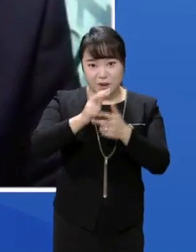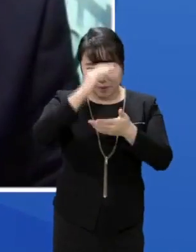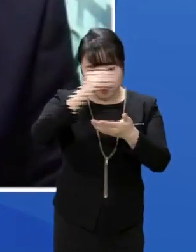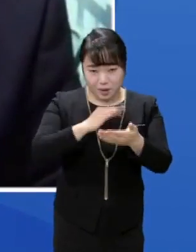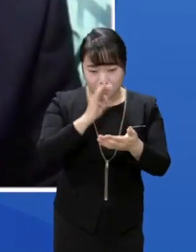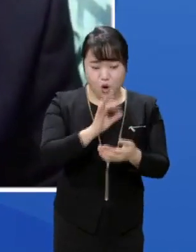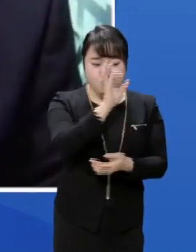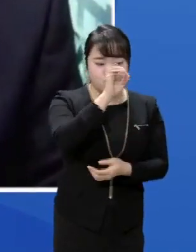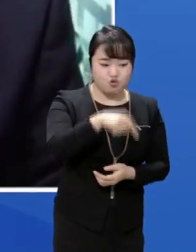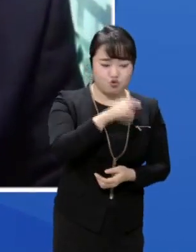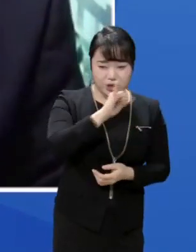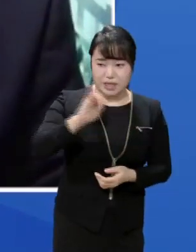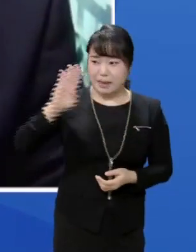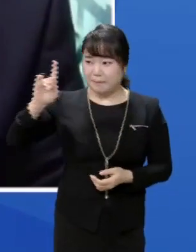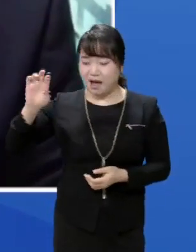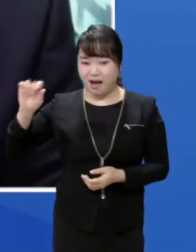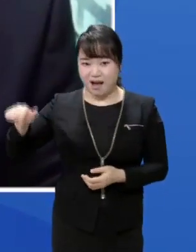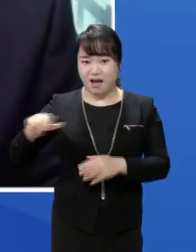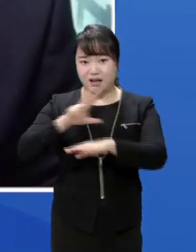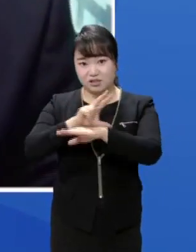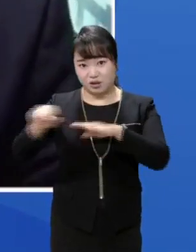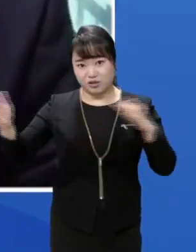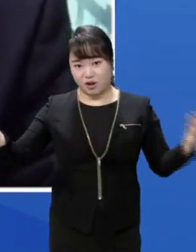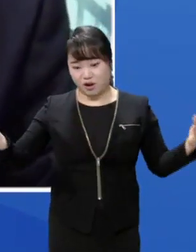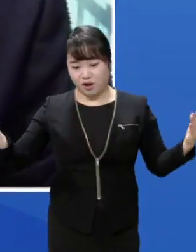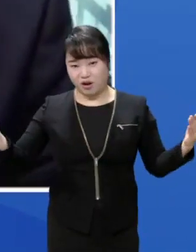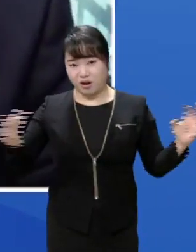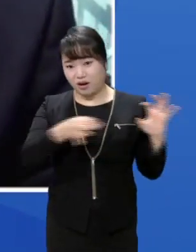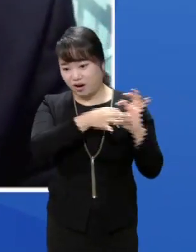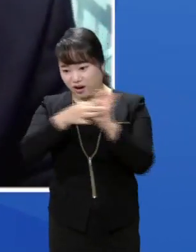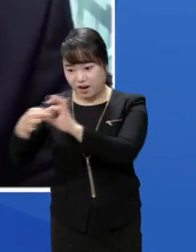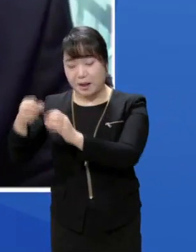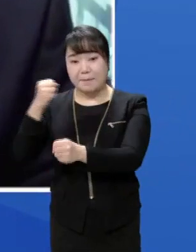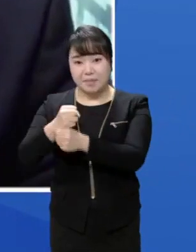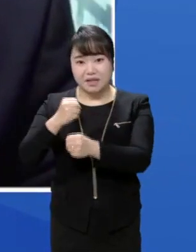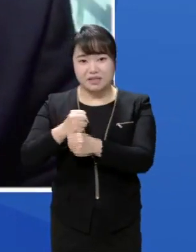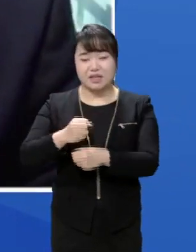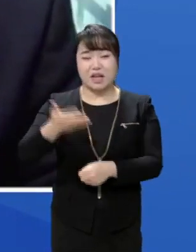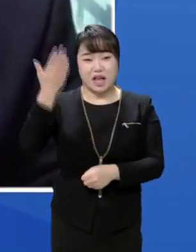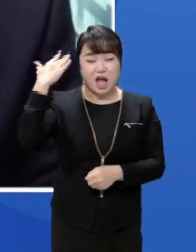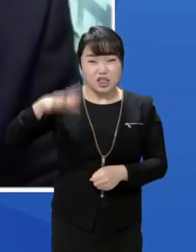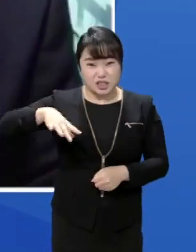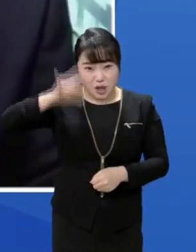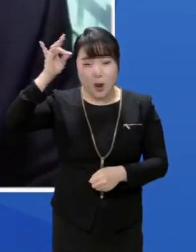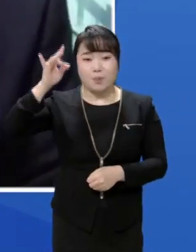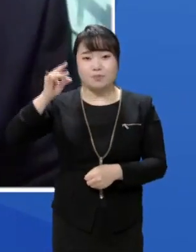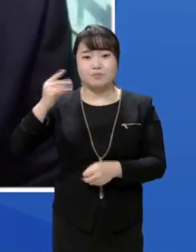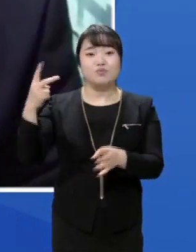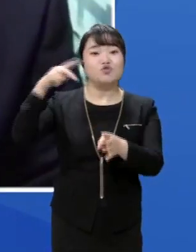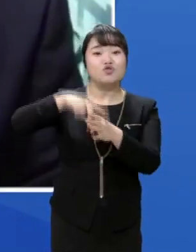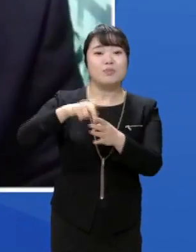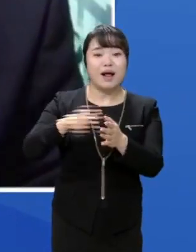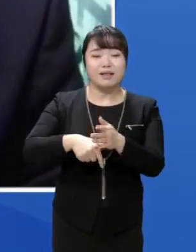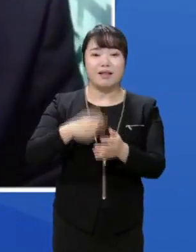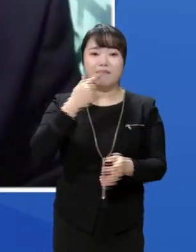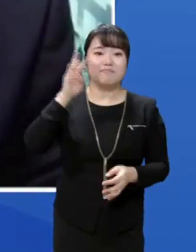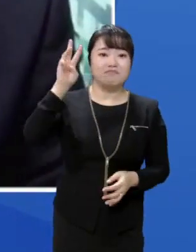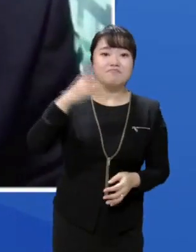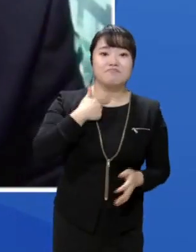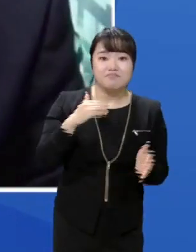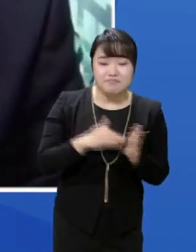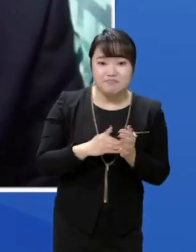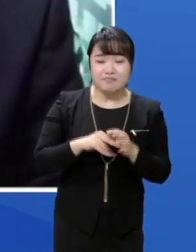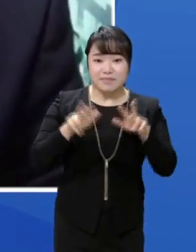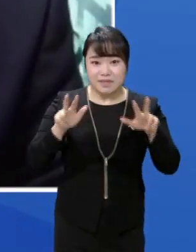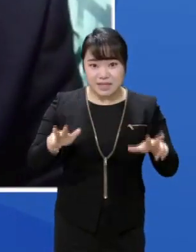우위방학 경전철 연장 이 사업은 사실 지난 총선 출마 당시 또 지역 공량이기도 하셨고 또 이번에 국토부